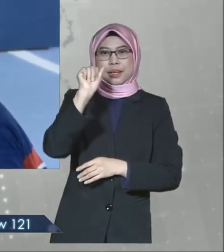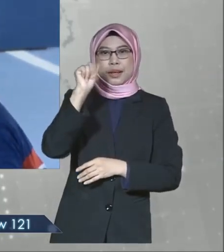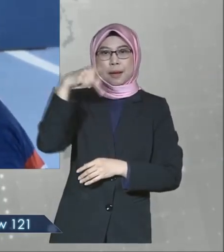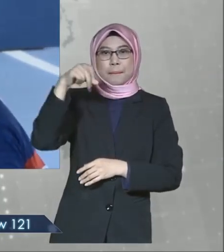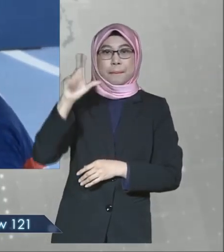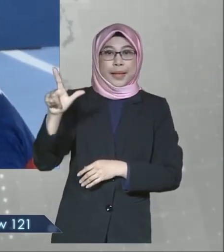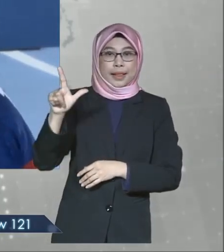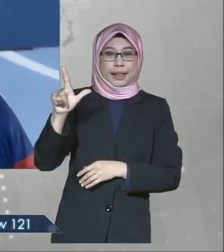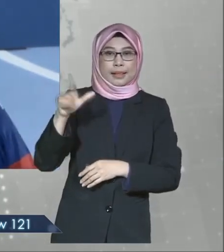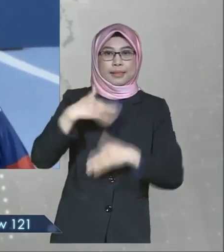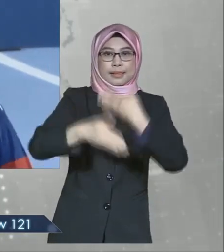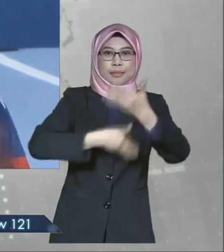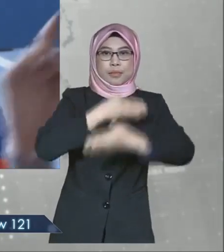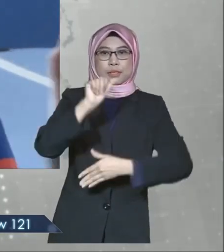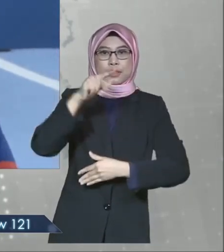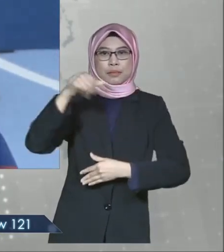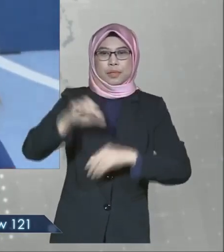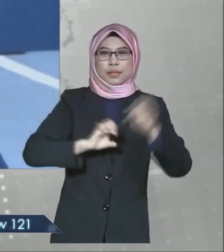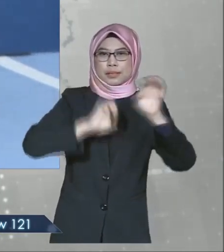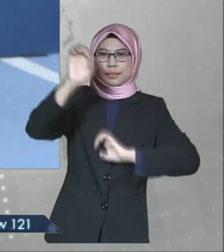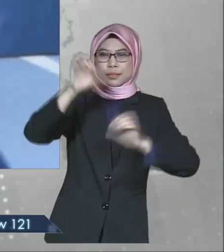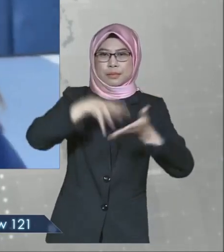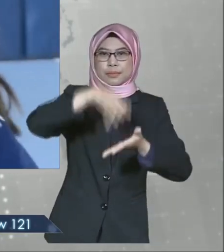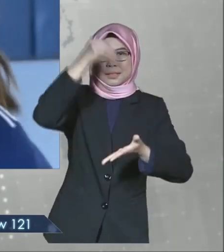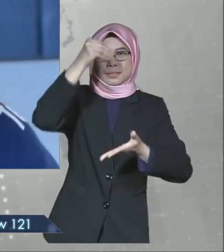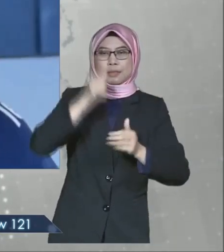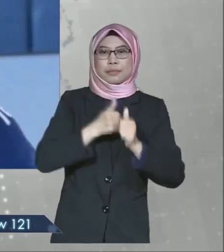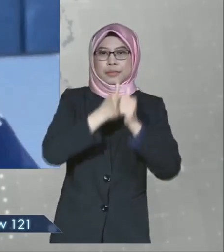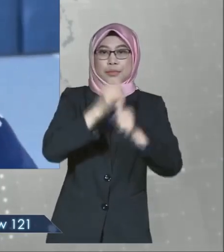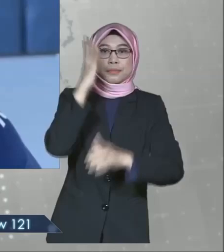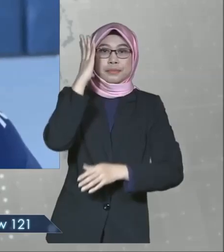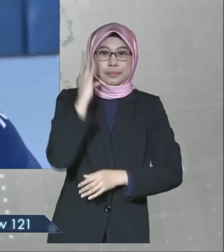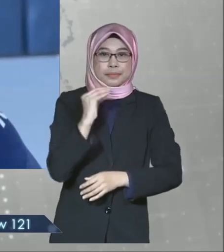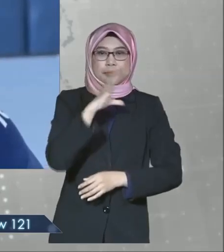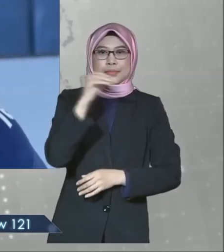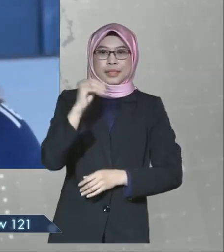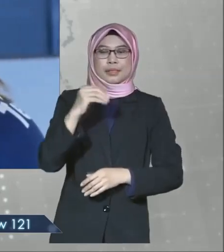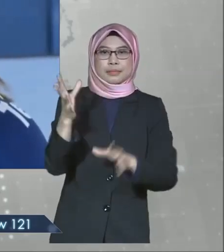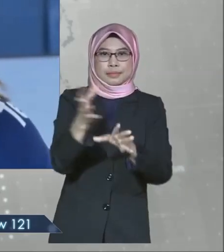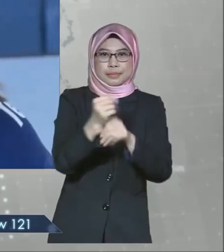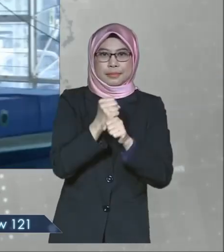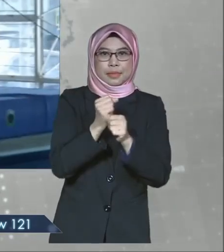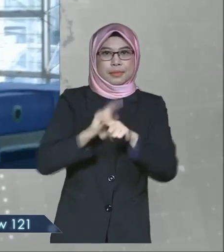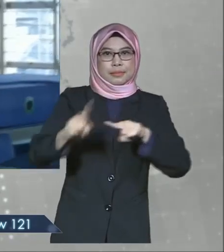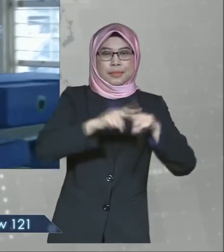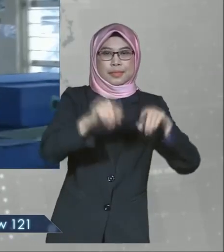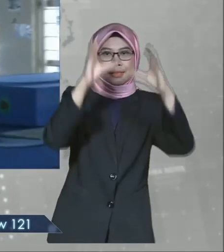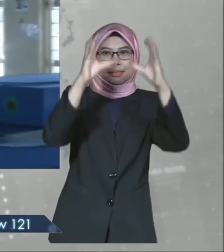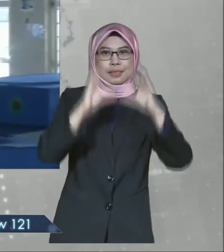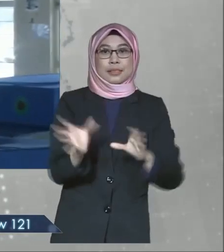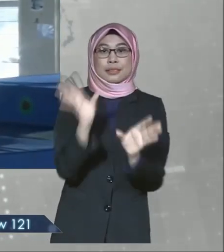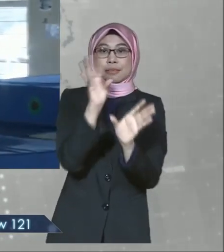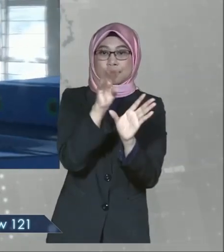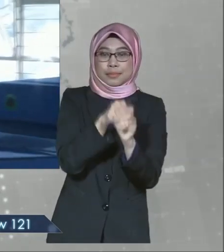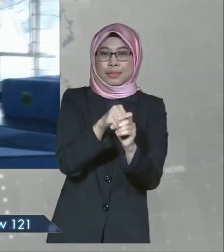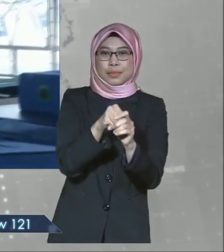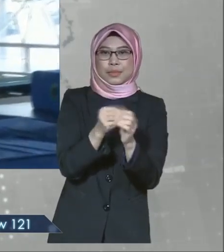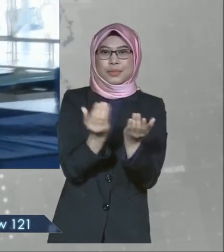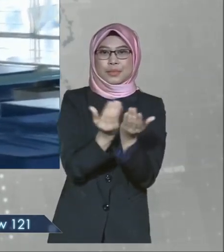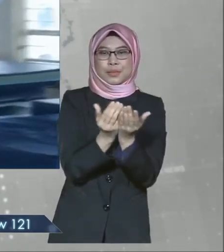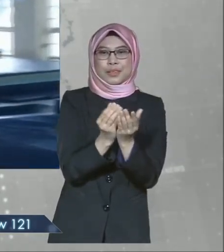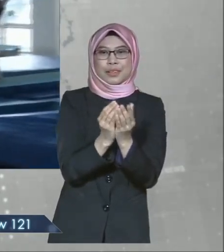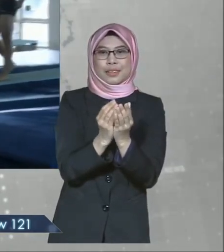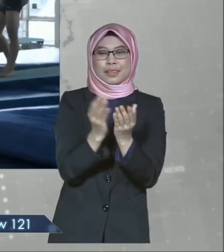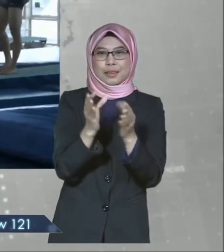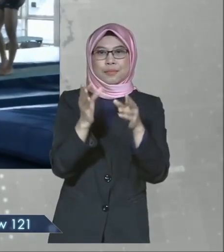Proses APEL membabitkan penilaian pembelajaran berasaskan pengalaman dan ia diperoleh melalui pelbagai kaedah termasuk persekolahan yang